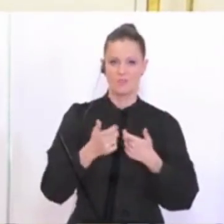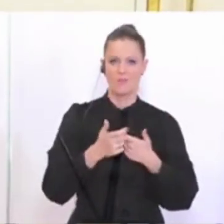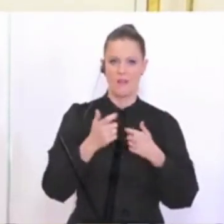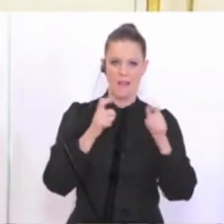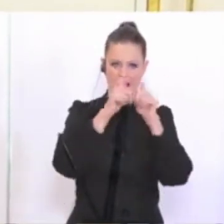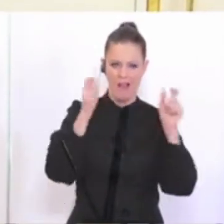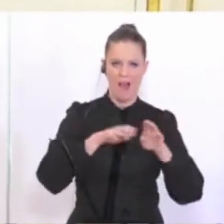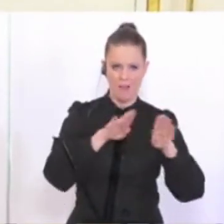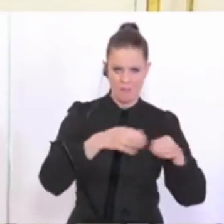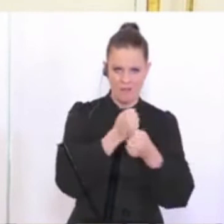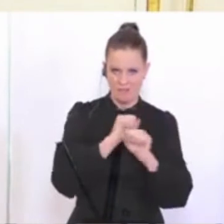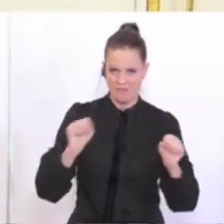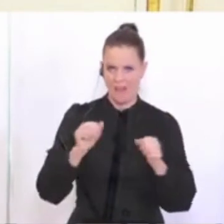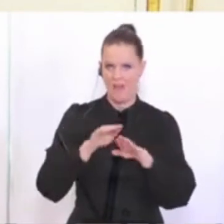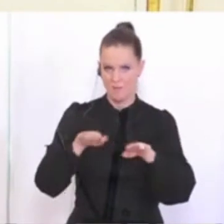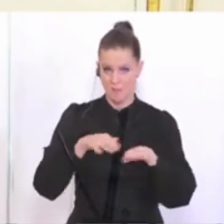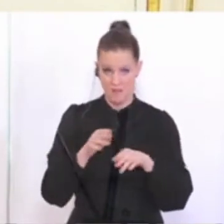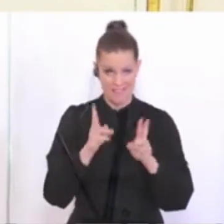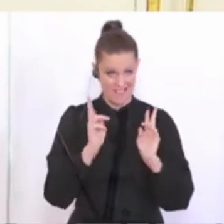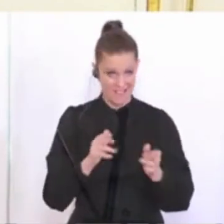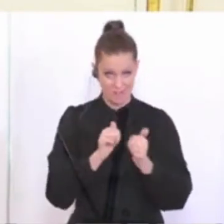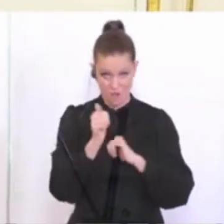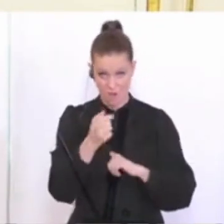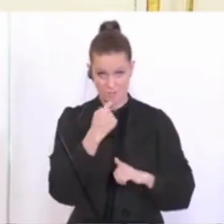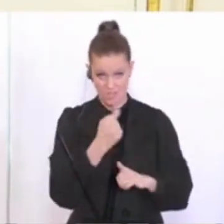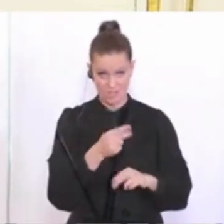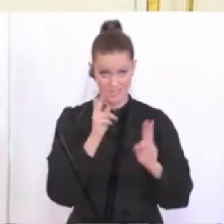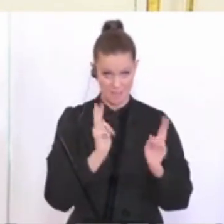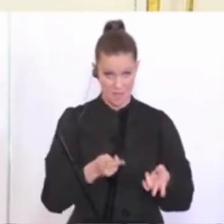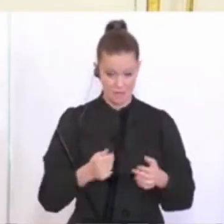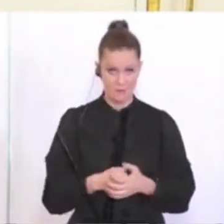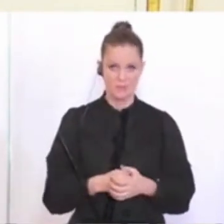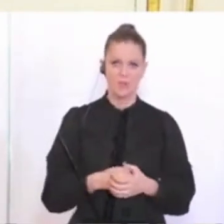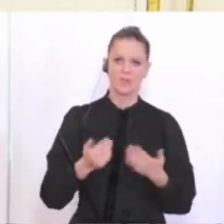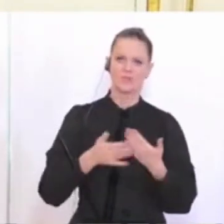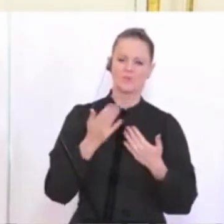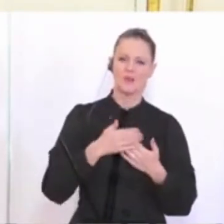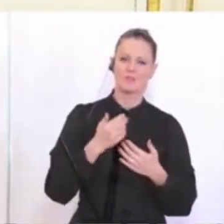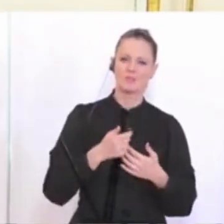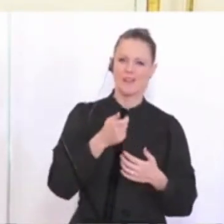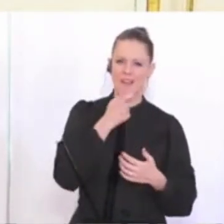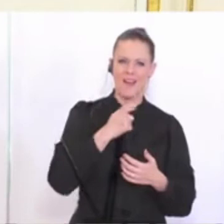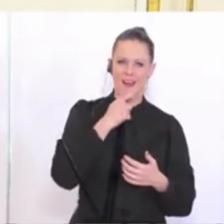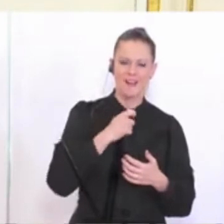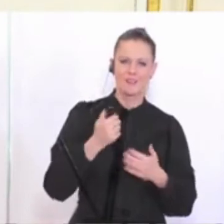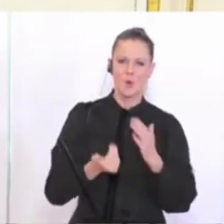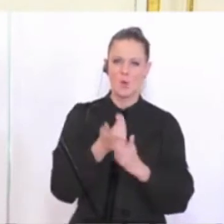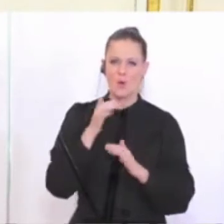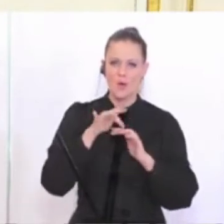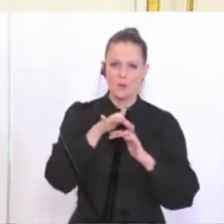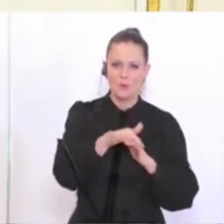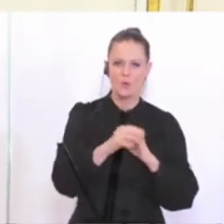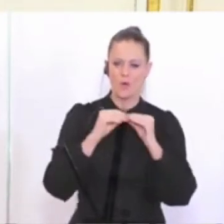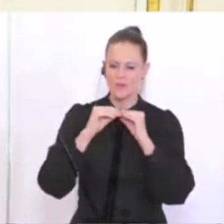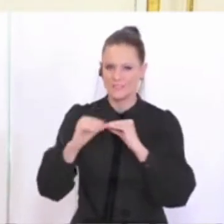die Freibäder geöffnet? Sofern Sie das überhaupt schon sagen können? Wird man in der Alten Donau schwimmen können, in der Neuen Donau, in